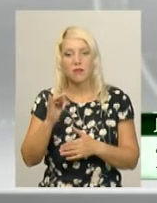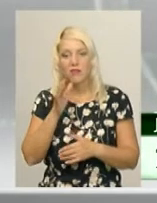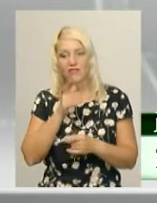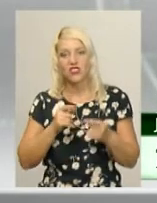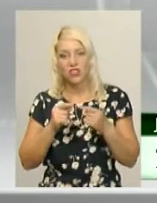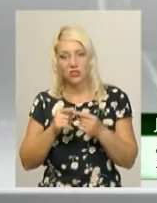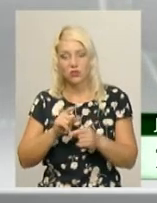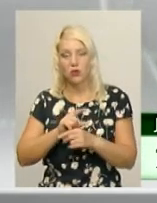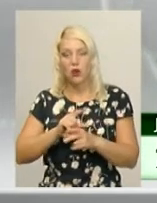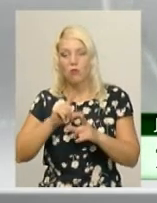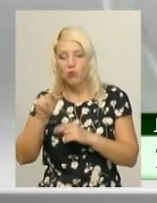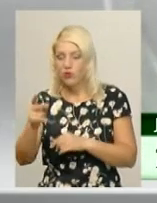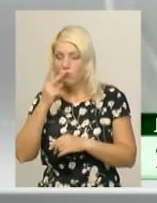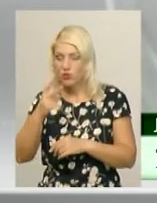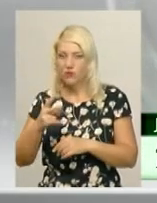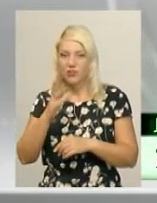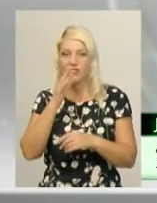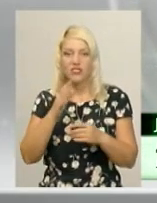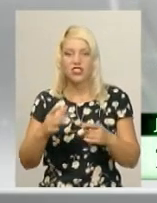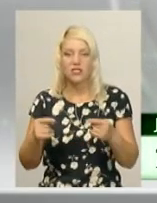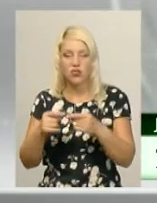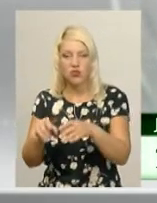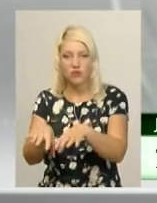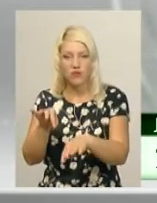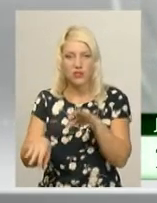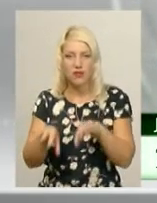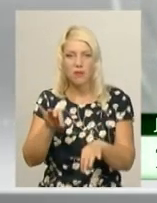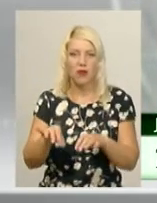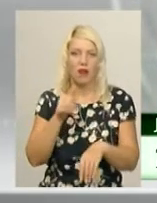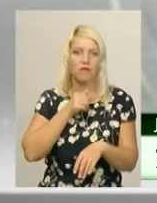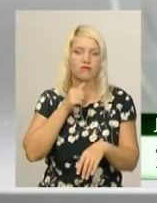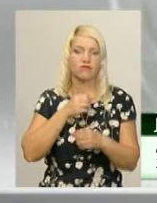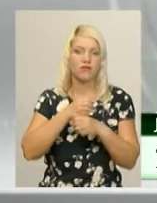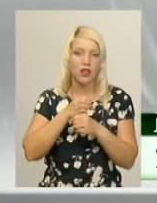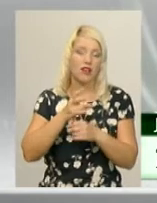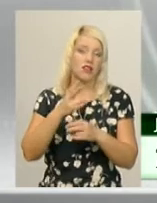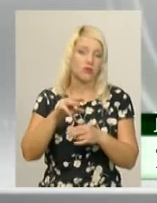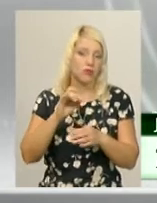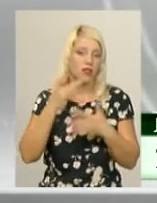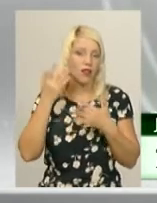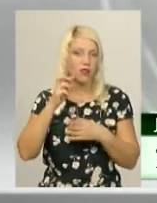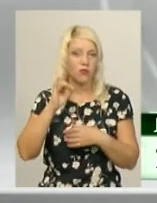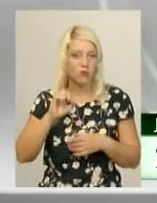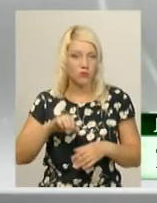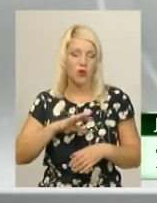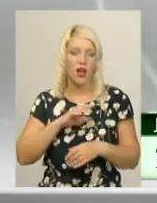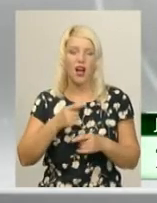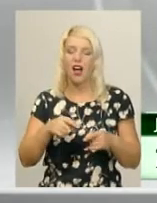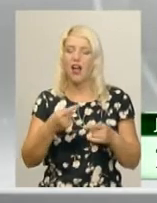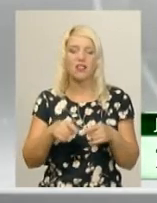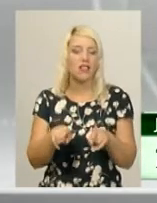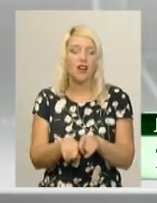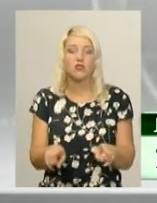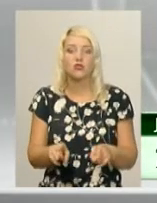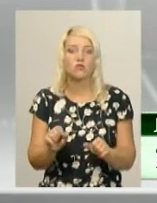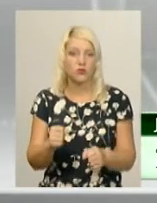подивився, вчасно відібрав, можна було б тоді знати. А так, те, що ми досліджували, те, що ми могли